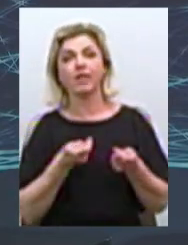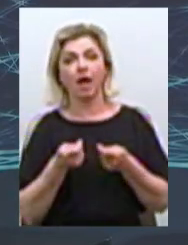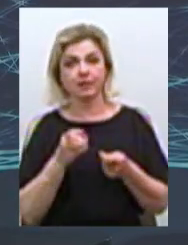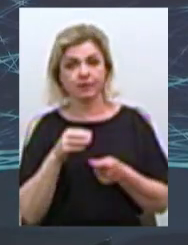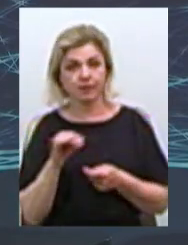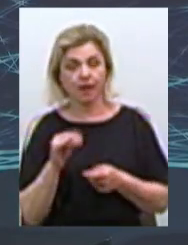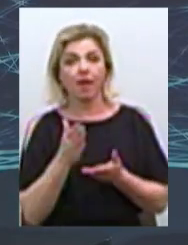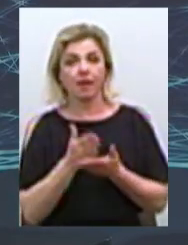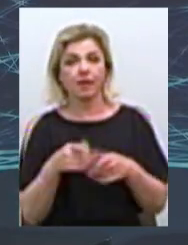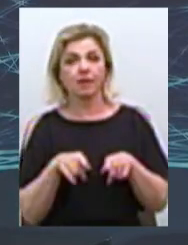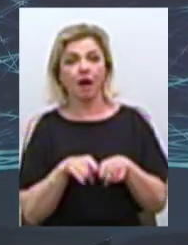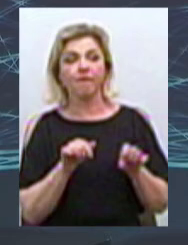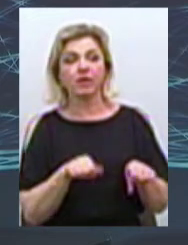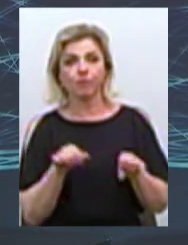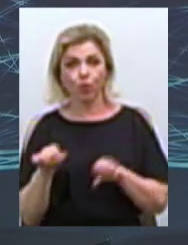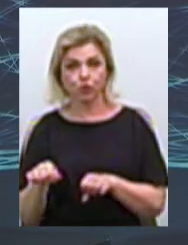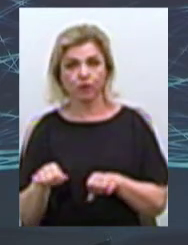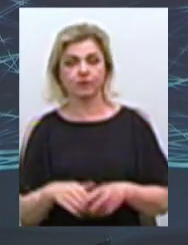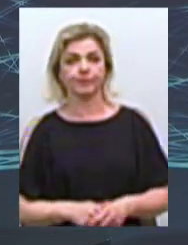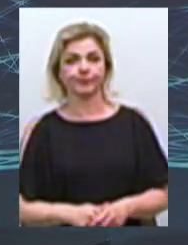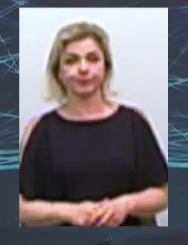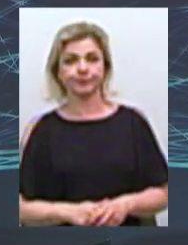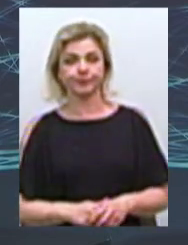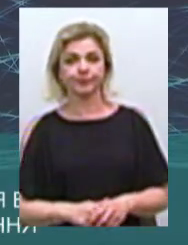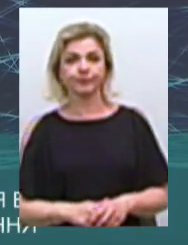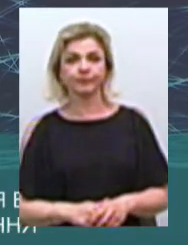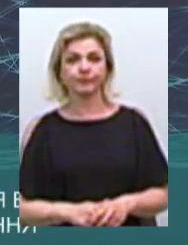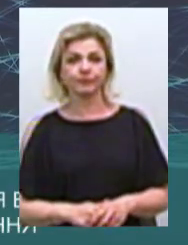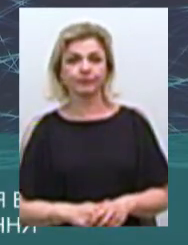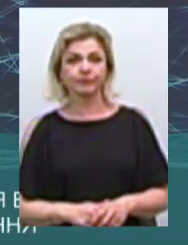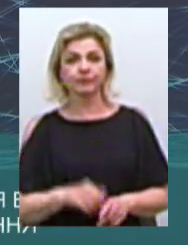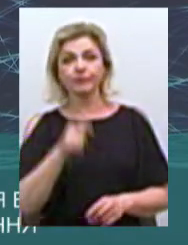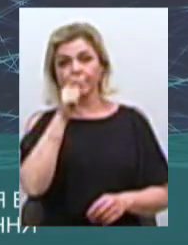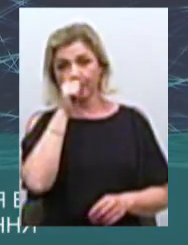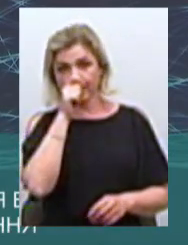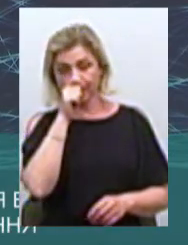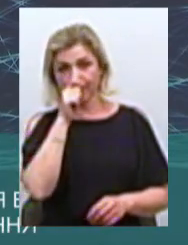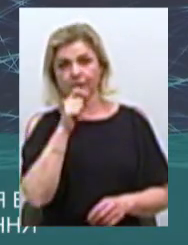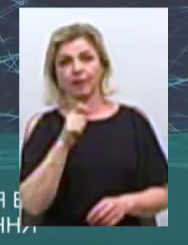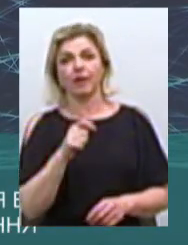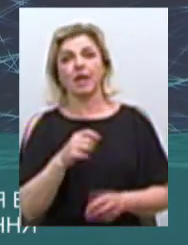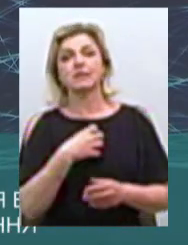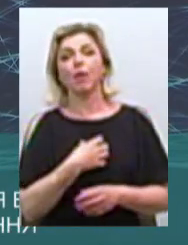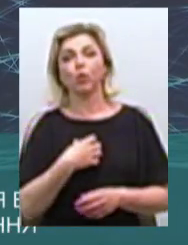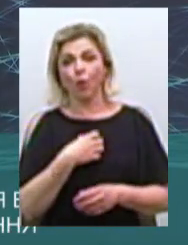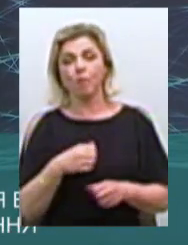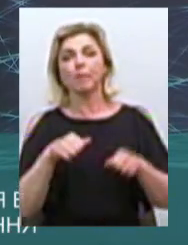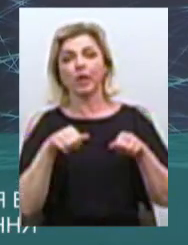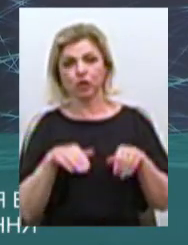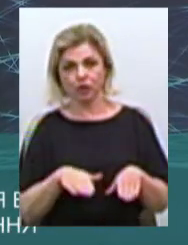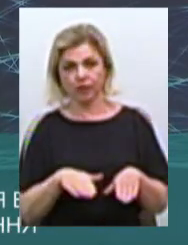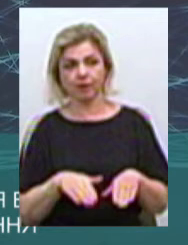Є така можливість в апреле місяце ісполкомам принято